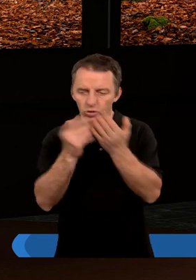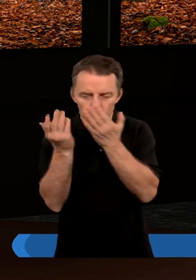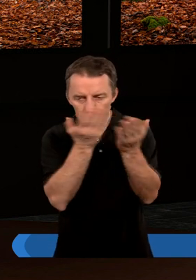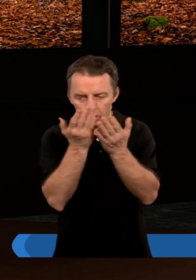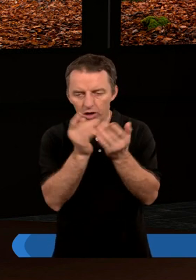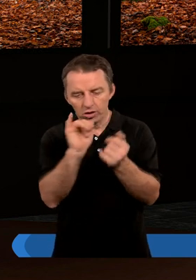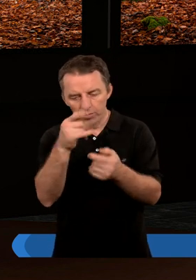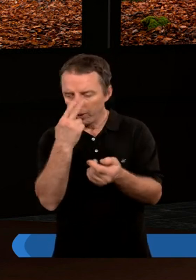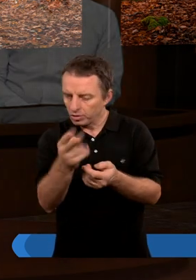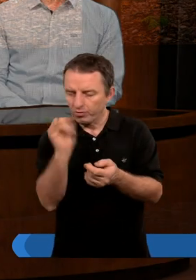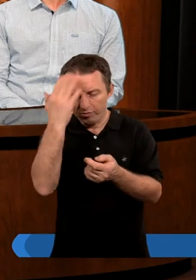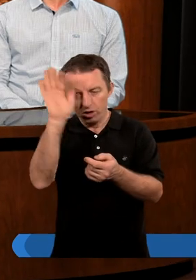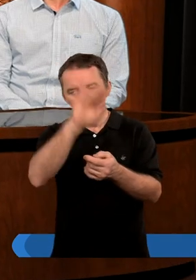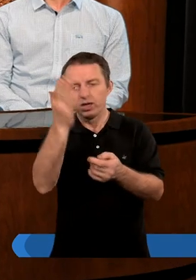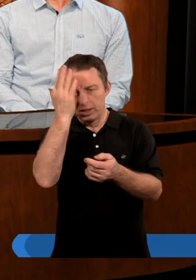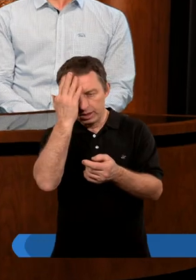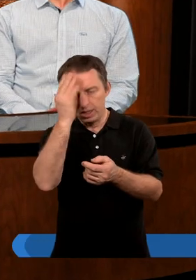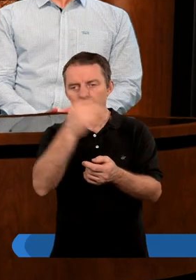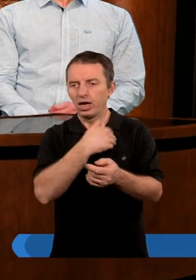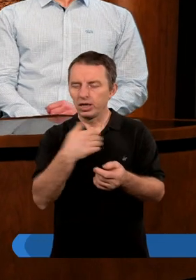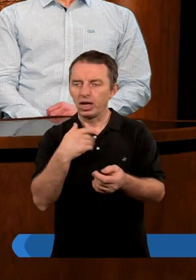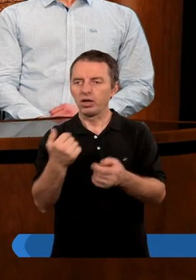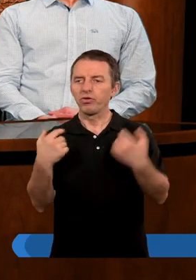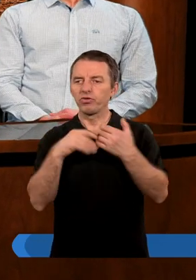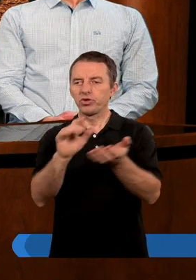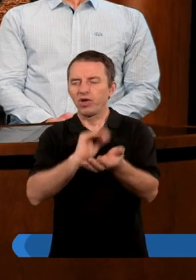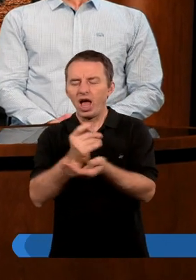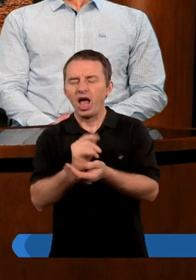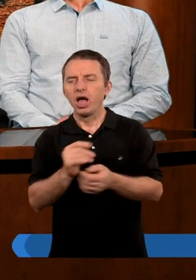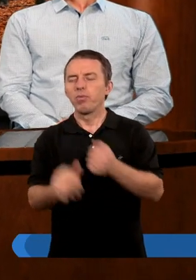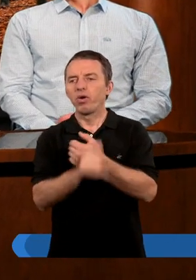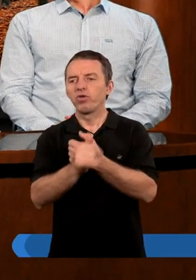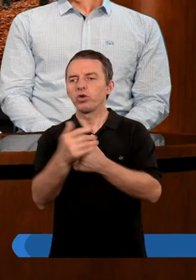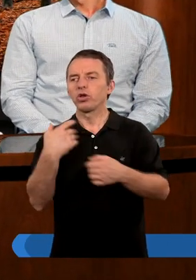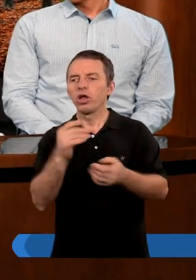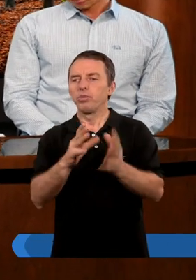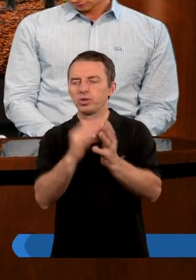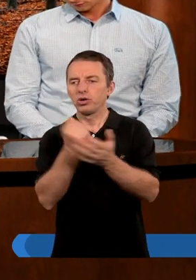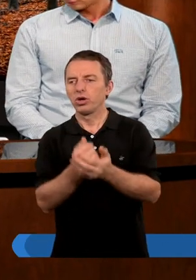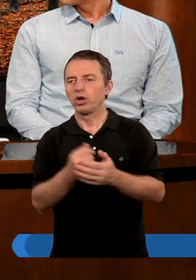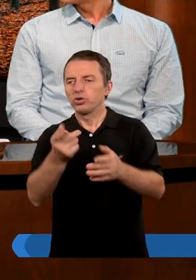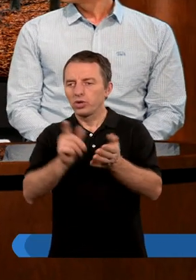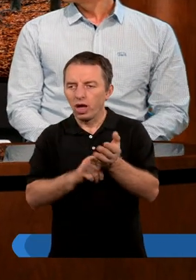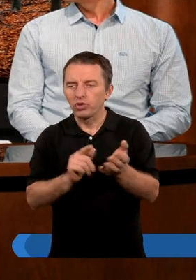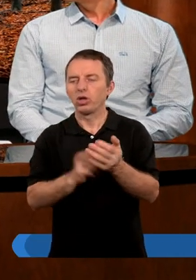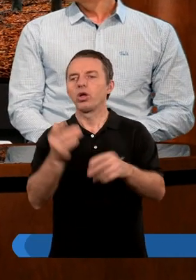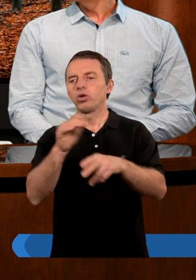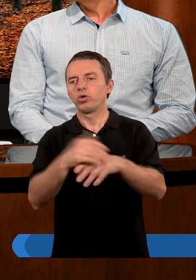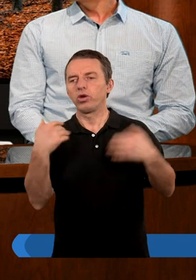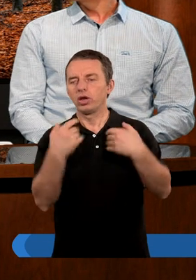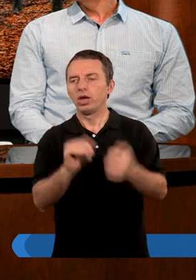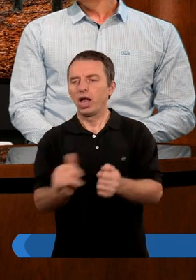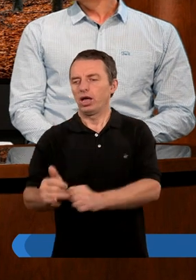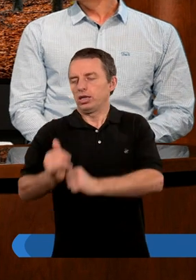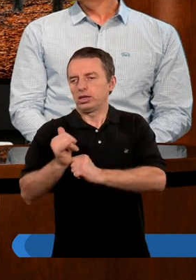rozczytujemy, jaka jest Boża wola, jaki jest Boży plan dla nas na tym świecie, to dochodzimy do wniosku, że przykazania są czymś, co właściwie